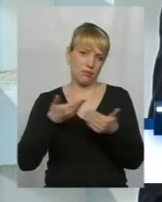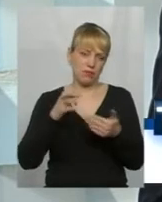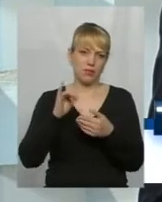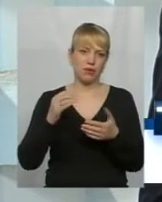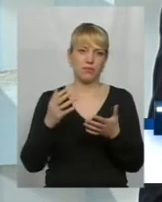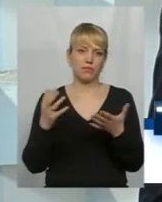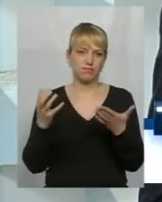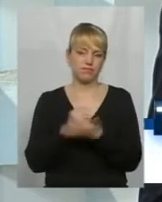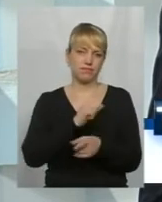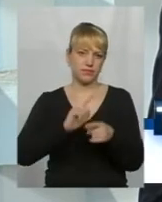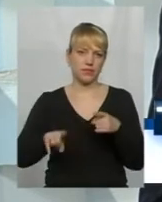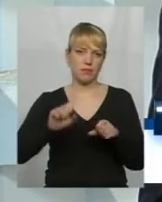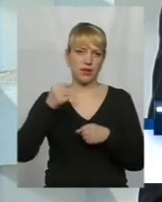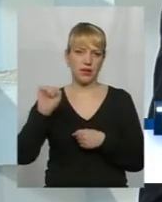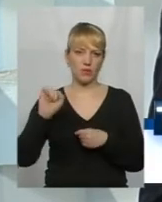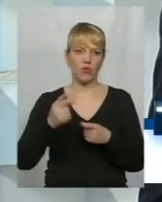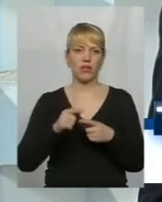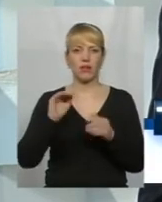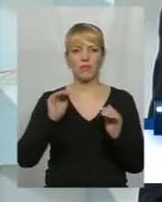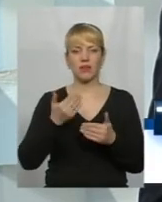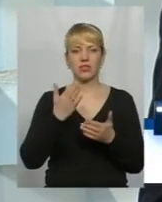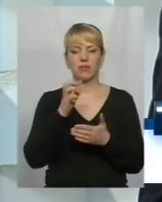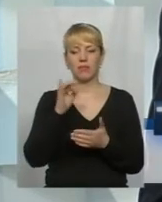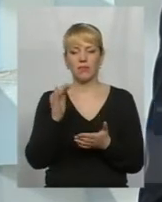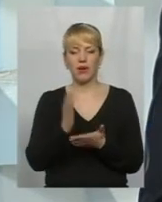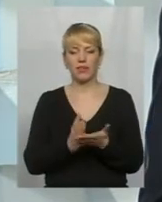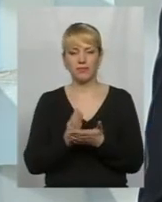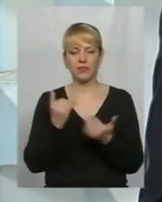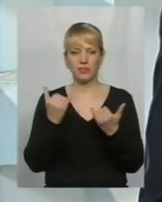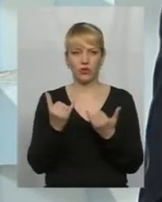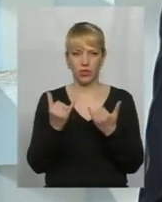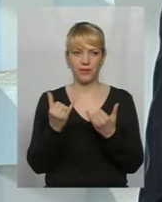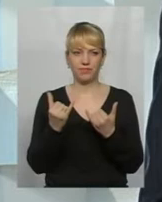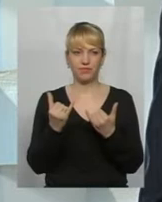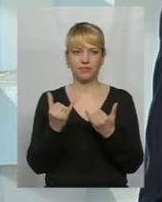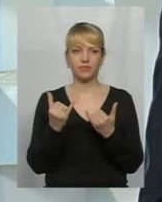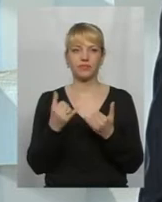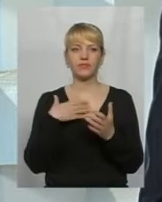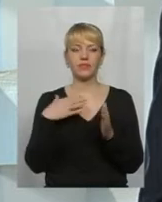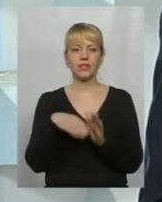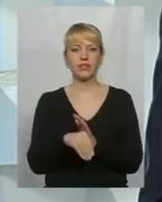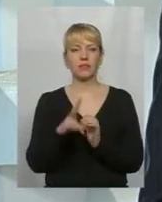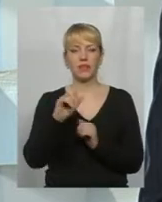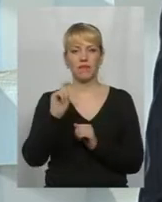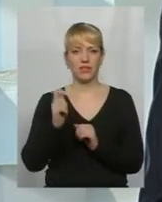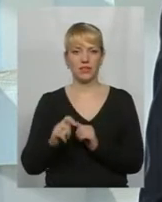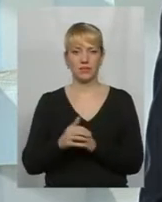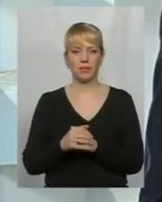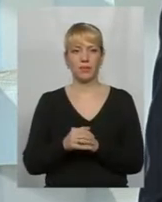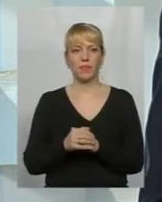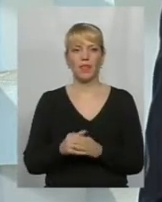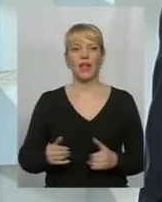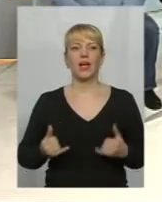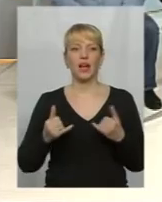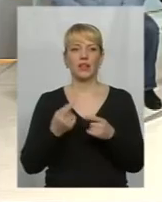перемогу. І менше б сьогодні мали загиблих на війні. Галерій Олександрович, а для того, щоб